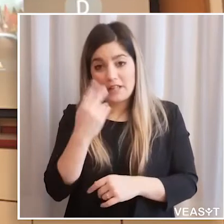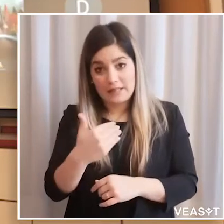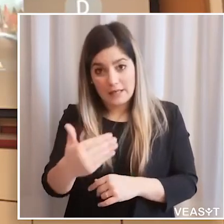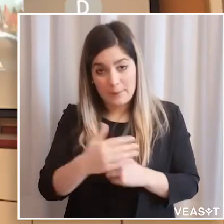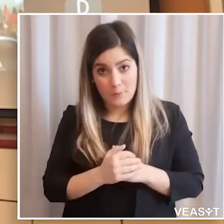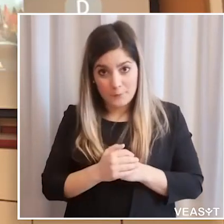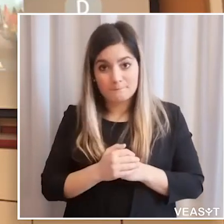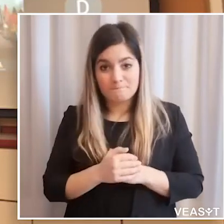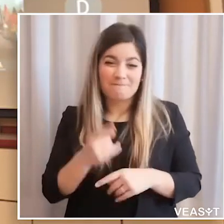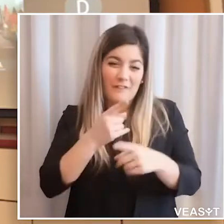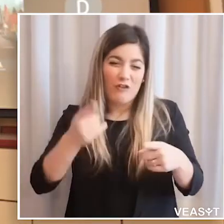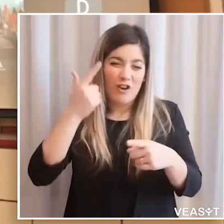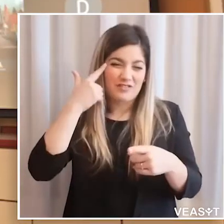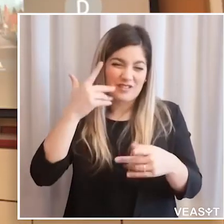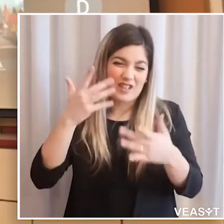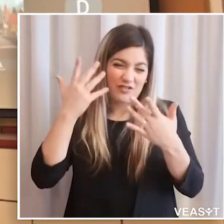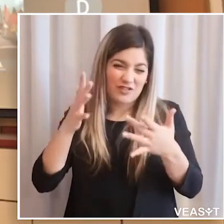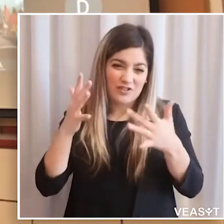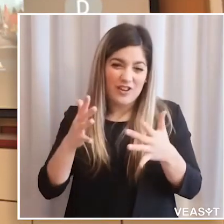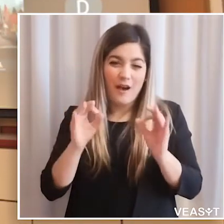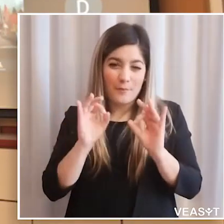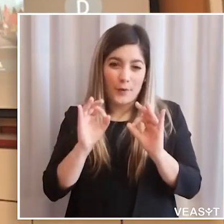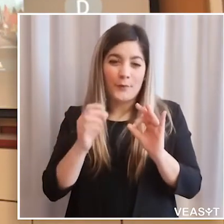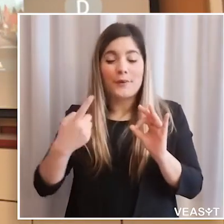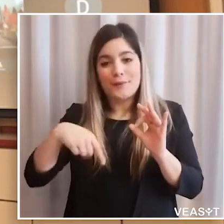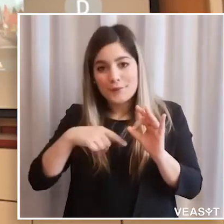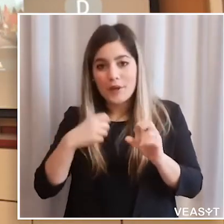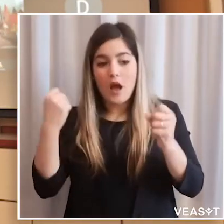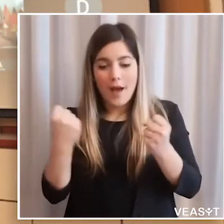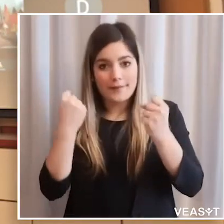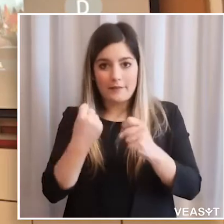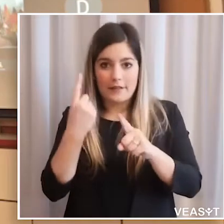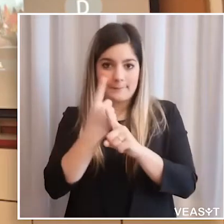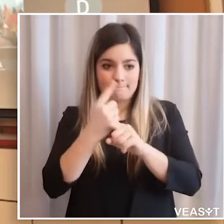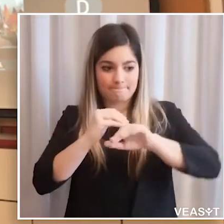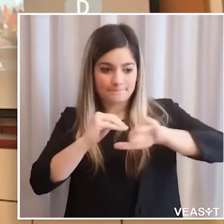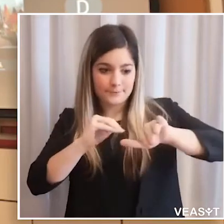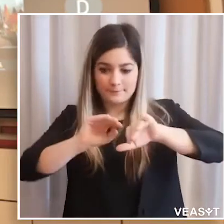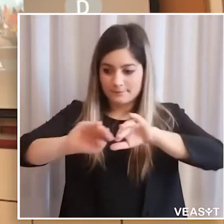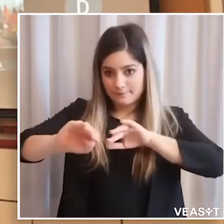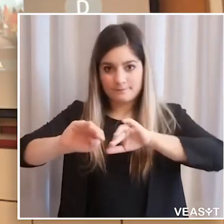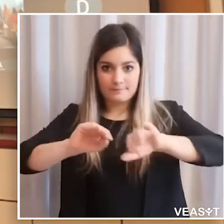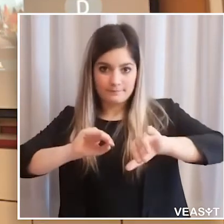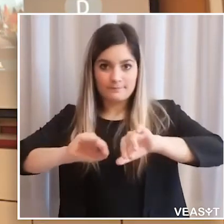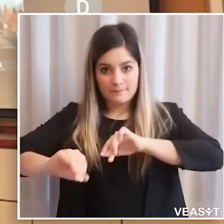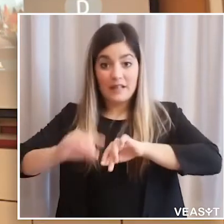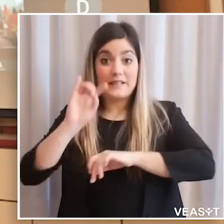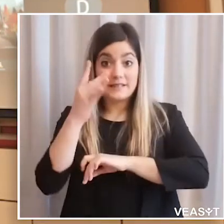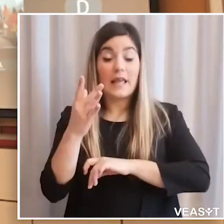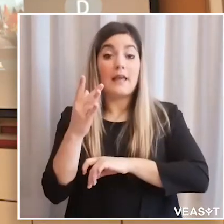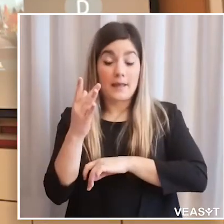cose importanti, quando possibile, come mai avete sentito come mantra, è quello di riuscire a